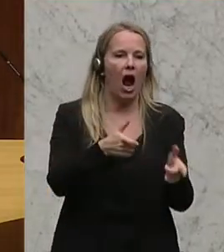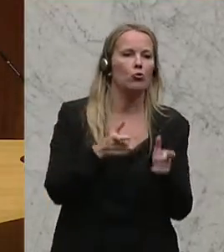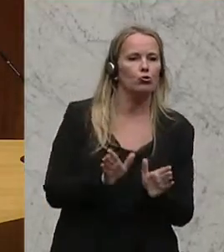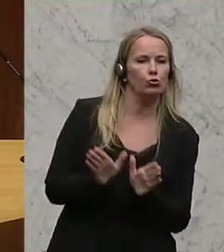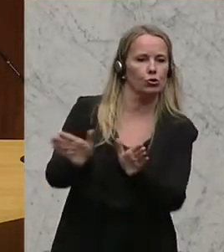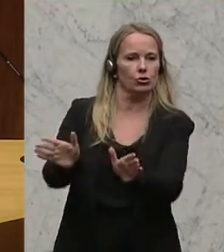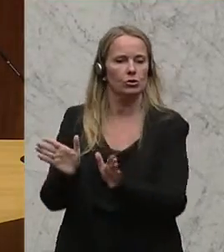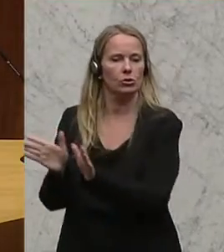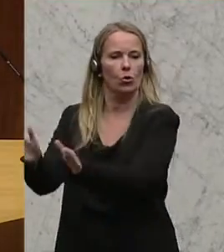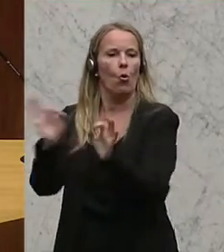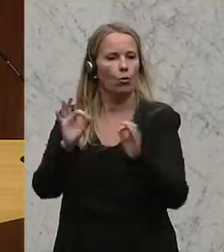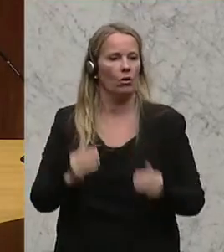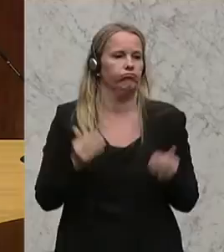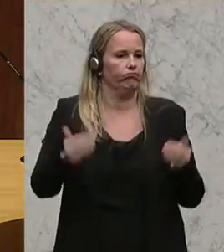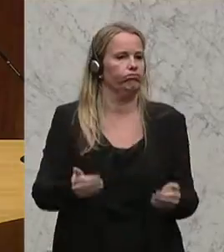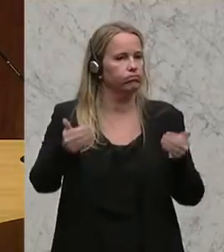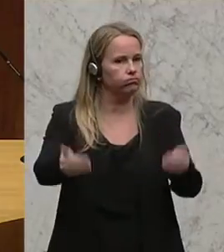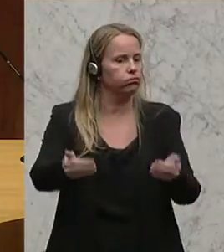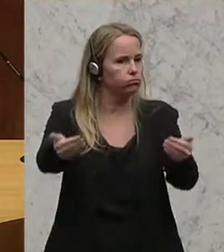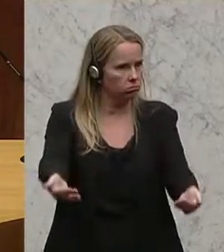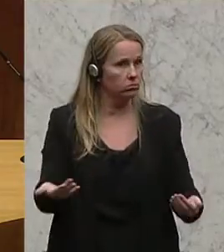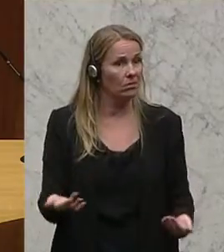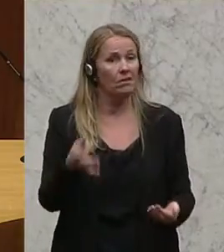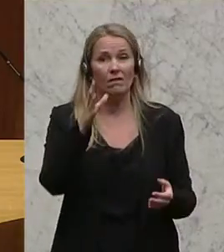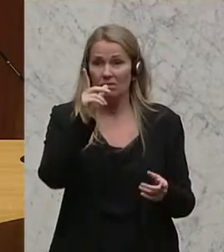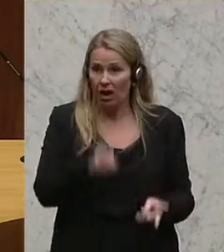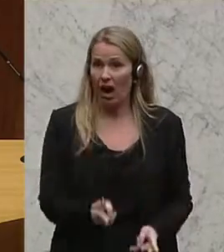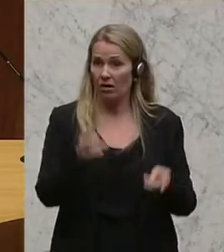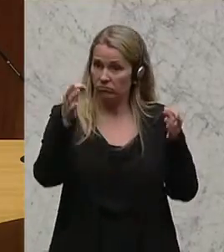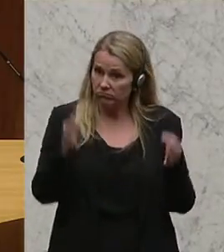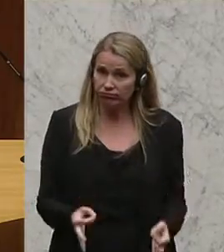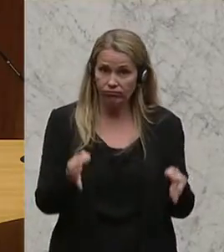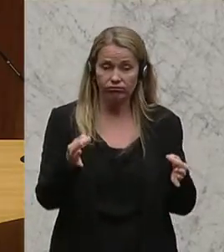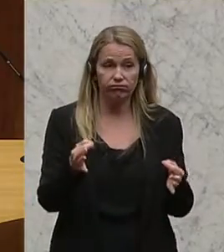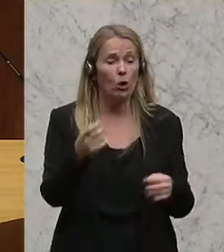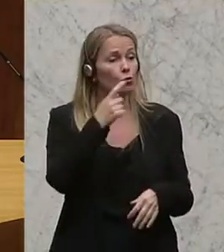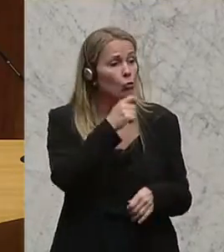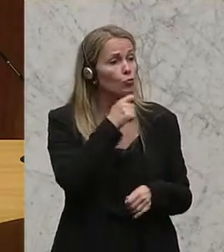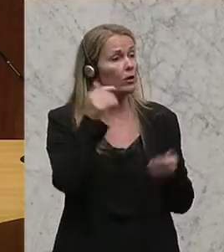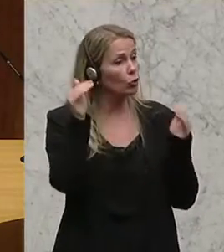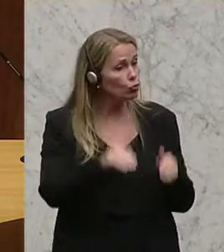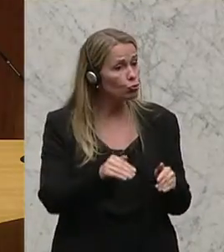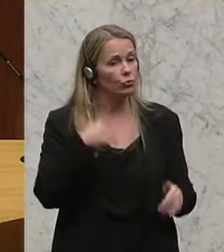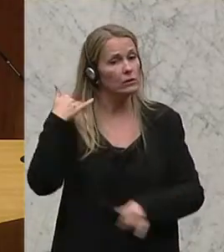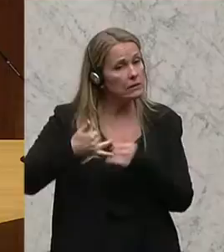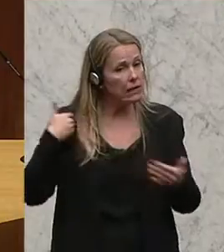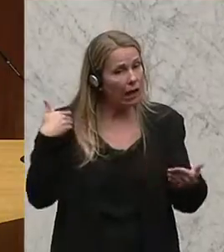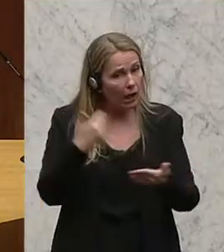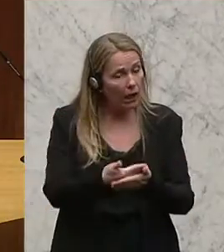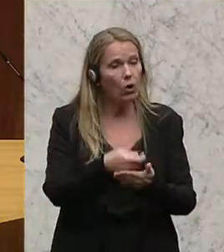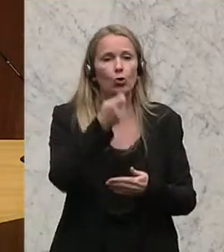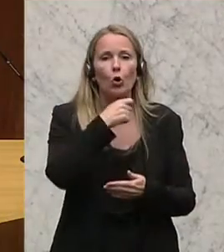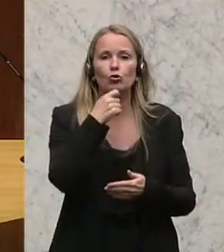zugewiesen oder vertagt. De facto kommt Konkretes zum Thema Konsumentenschutz seit Jahren im